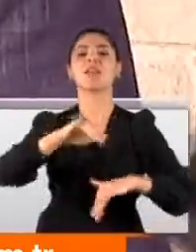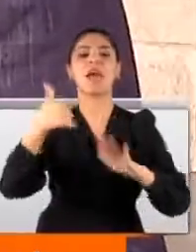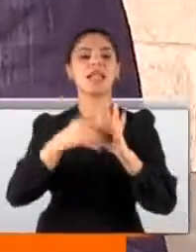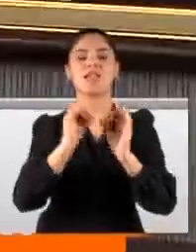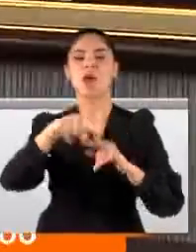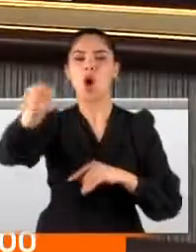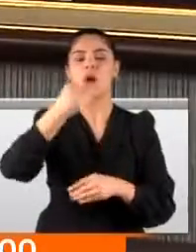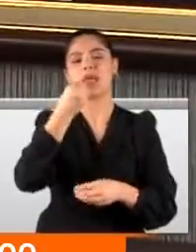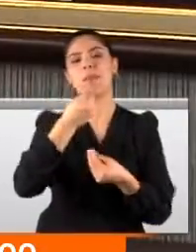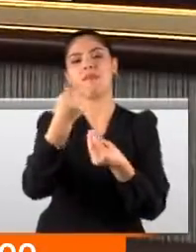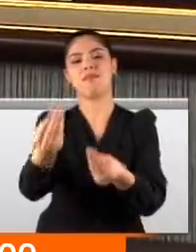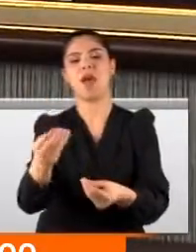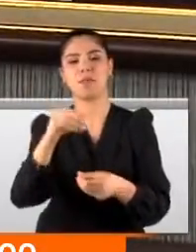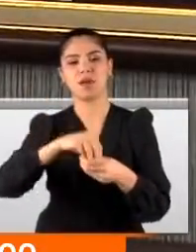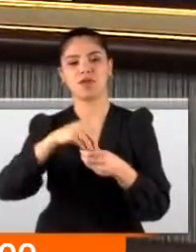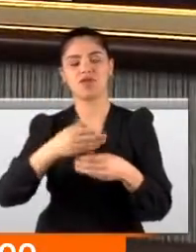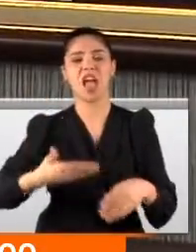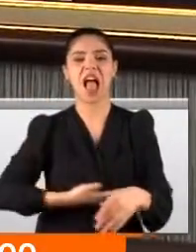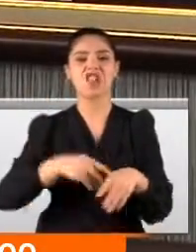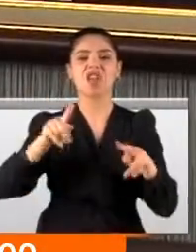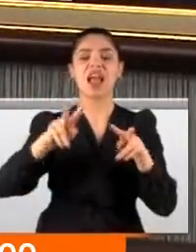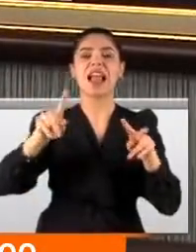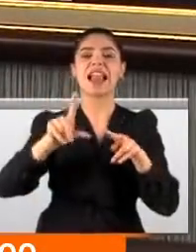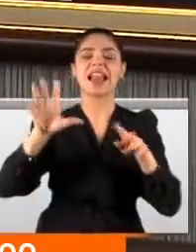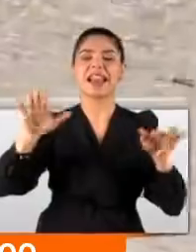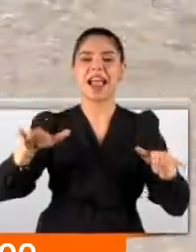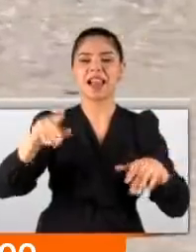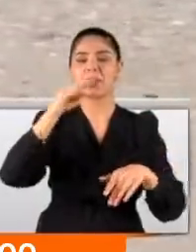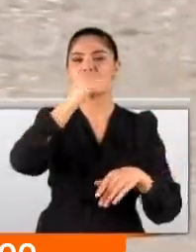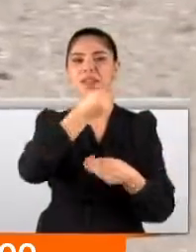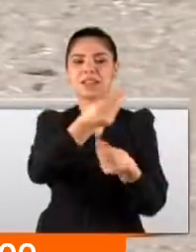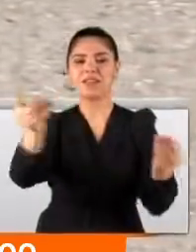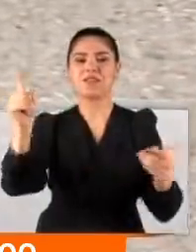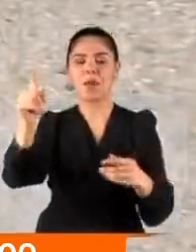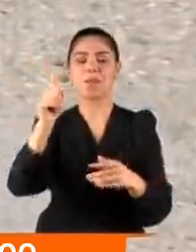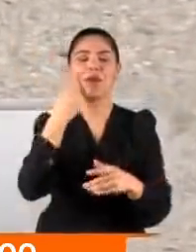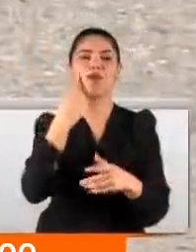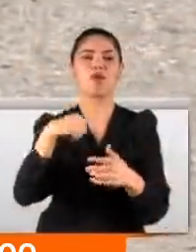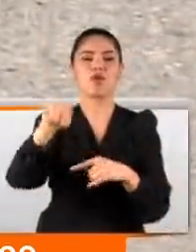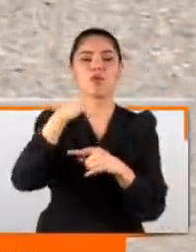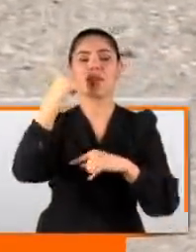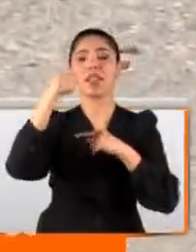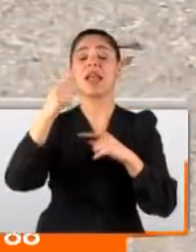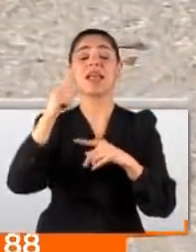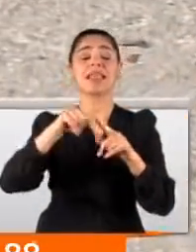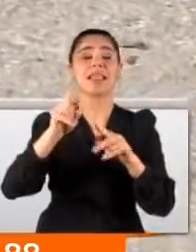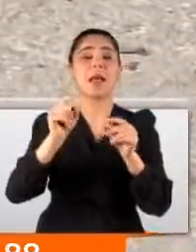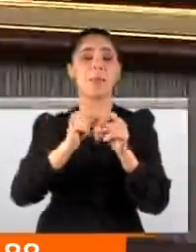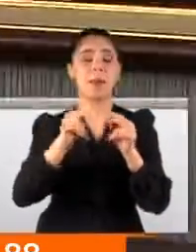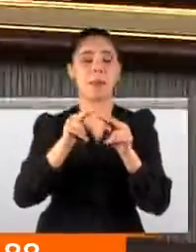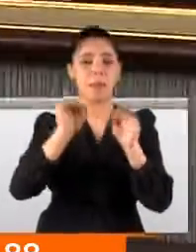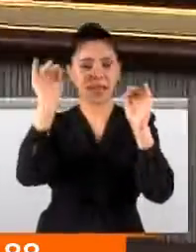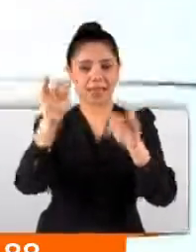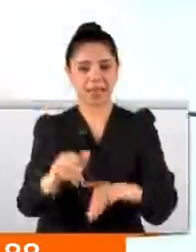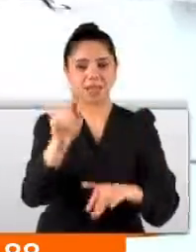amaç onları doyurmak. Aç leylekler için dağlara mısır serpen bir medeniyetin parçasıyız. Türkiye Büyük Millet Meclisi'ne gelirse